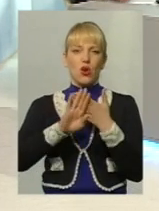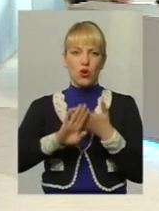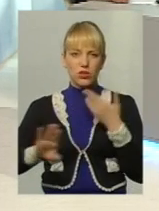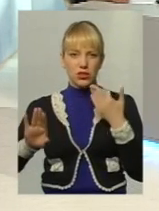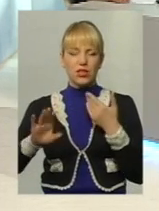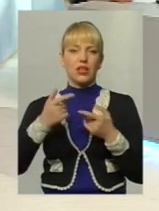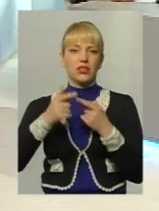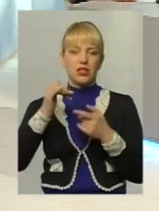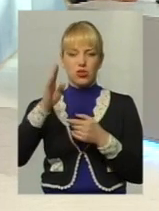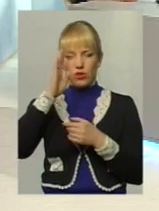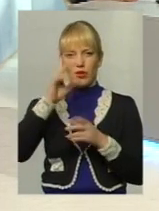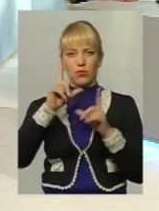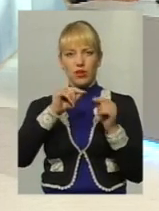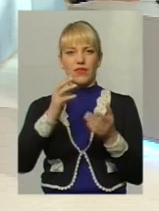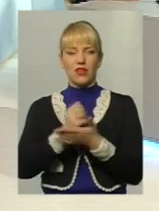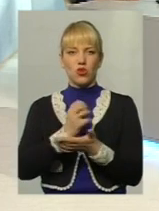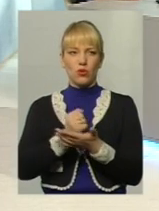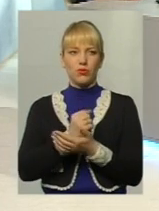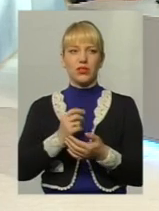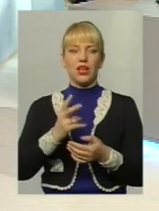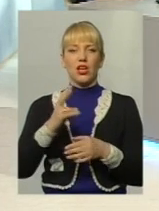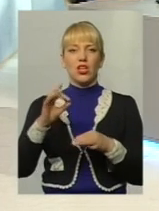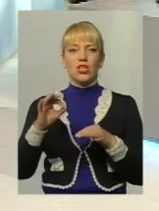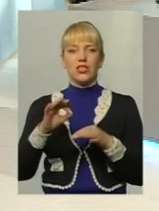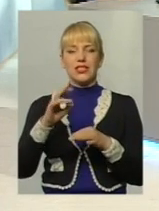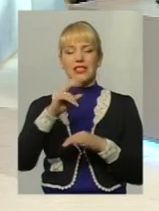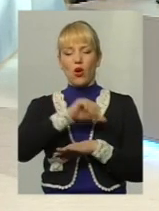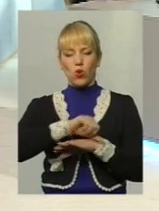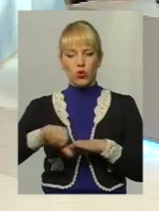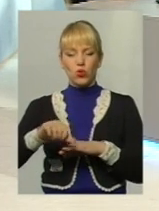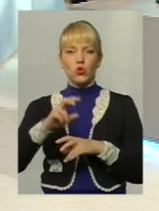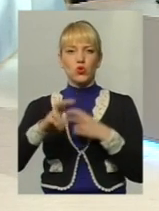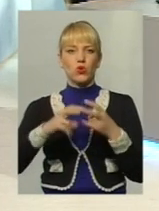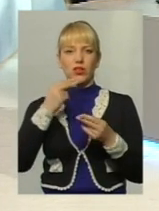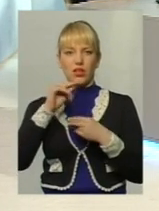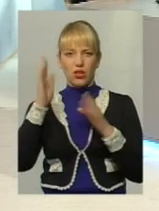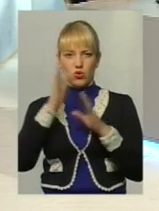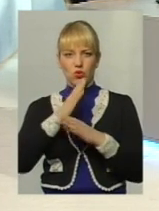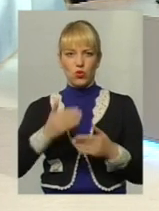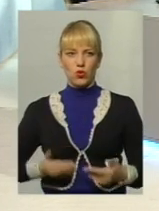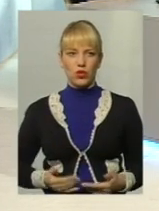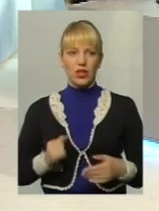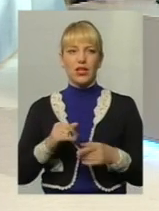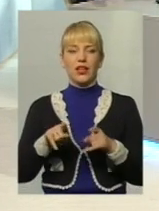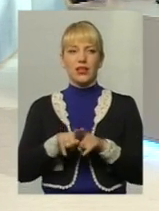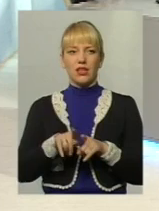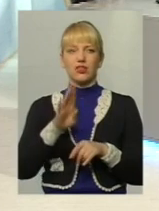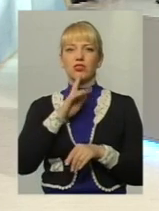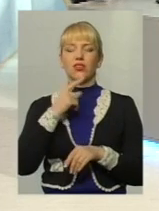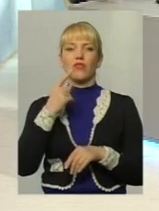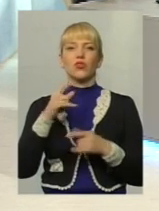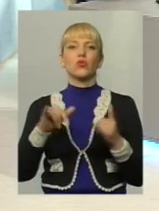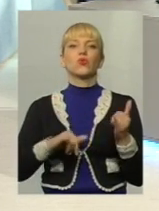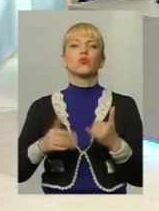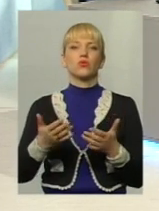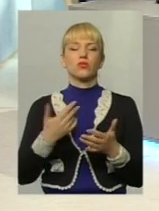чоловік поїхав на заробітки за кордон шукати кращої долі. І в такому разі жінки кажуть, ну що ж, де ж